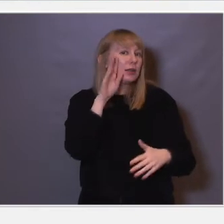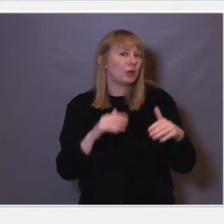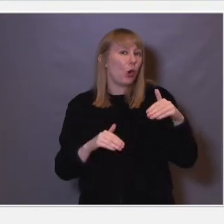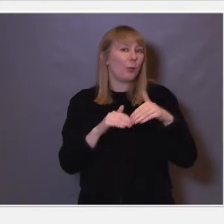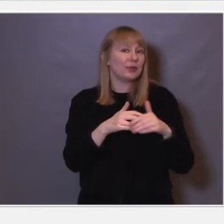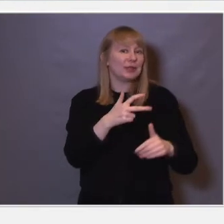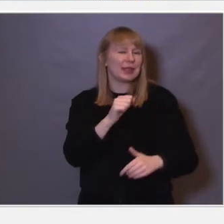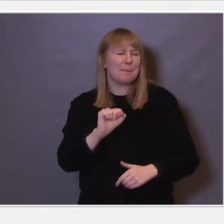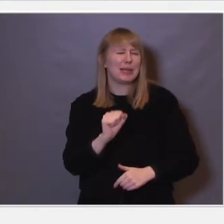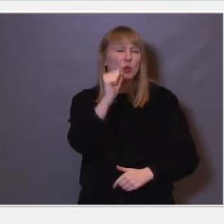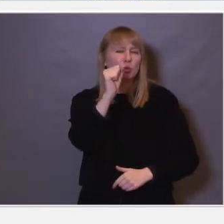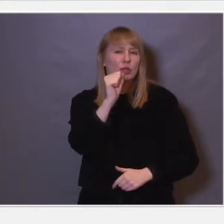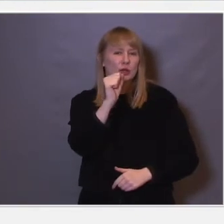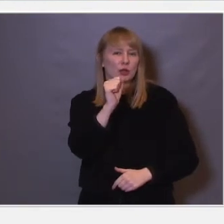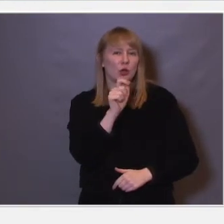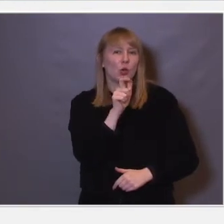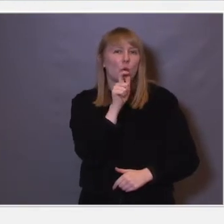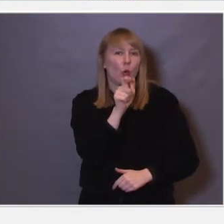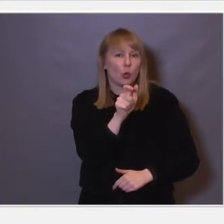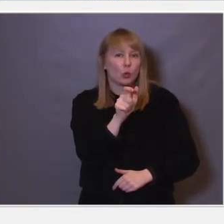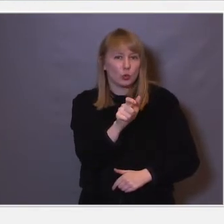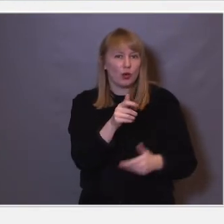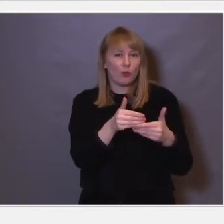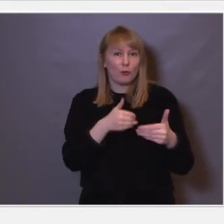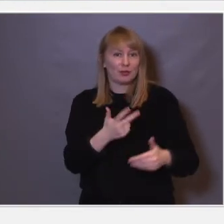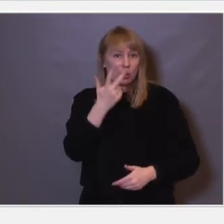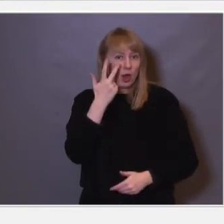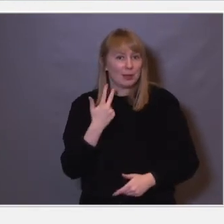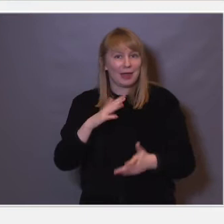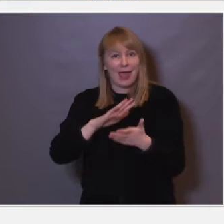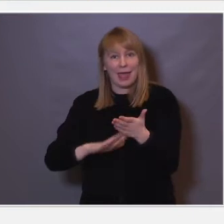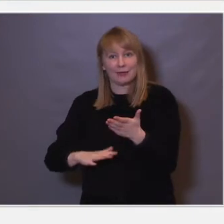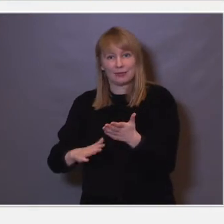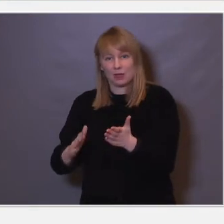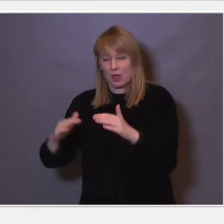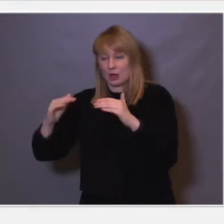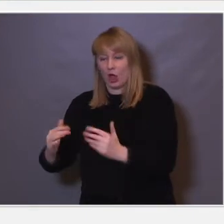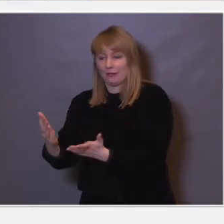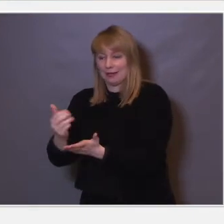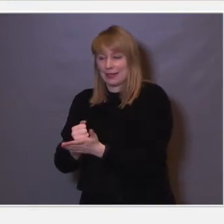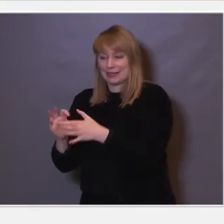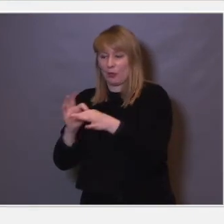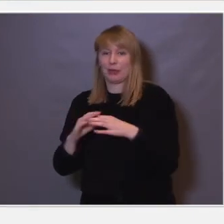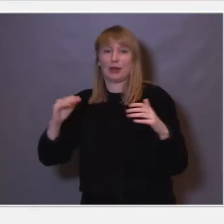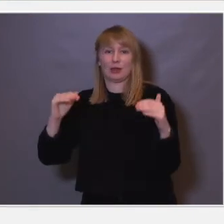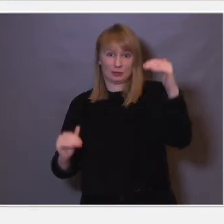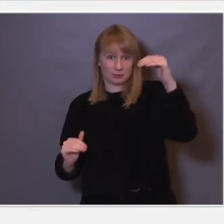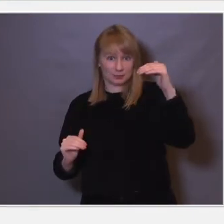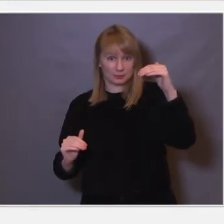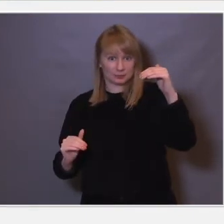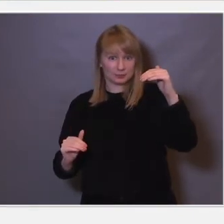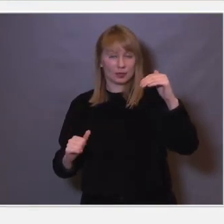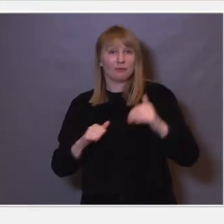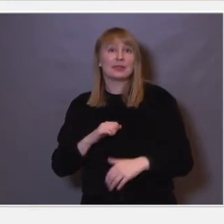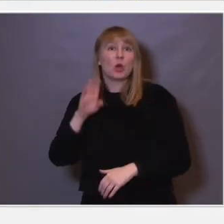millioner flere ord, før de er tre år, en del barn fra lavinntektsfamilier. Så trodde man at det